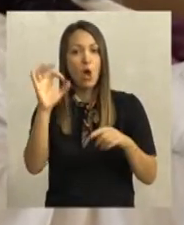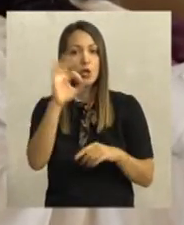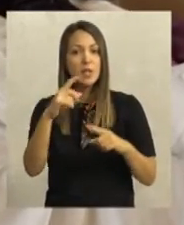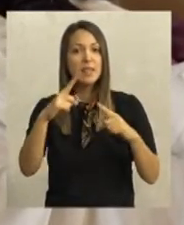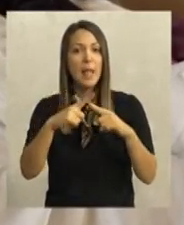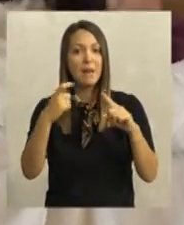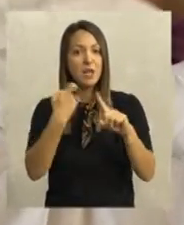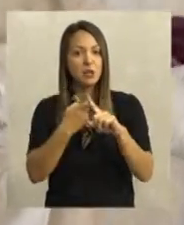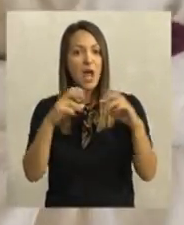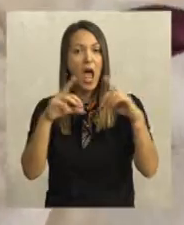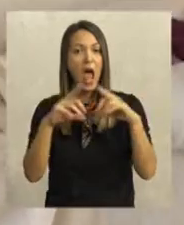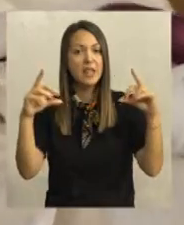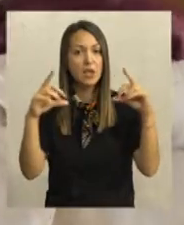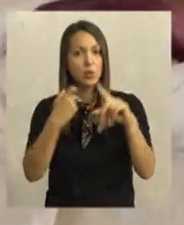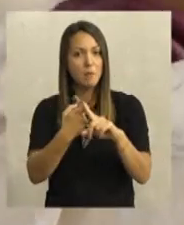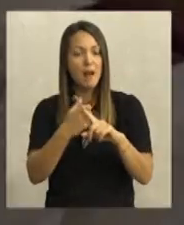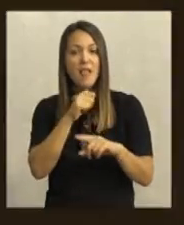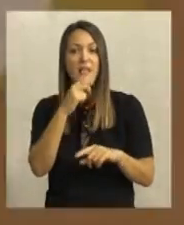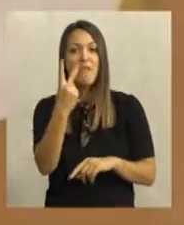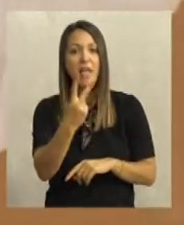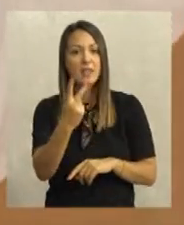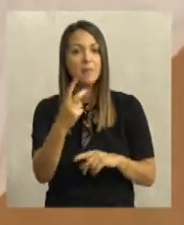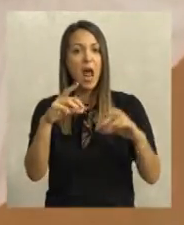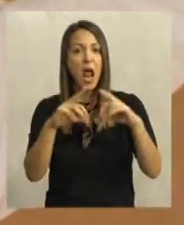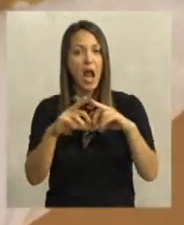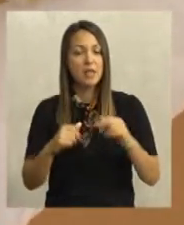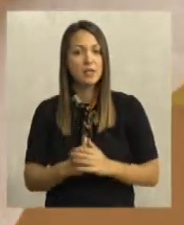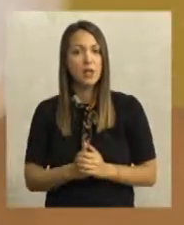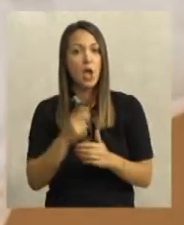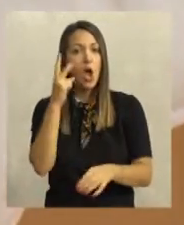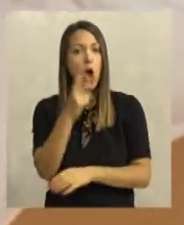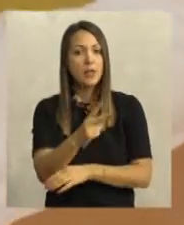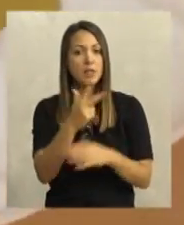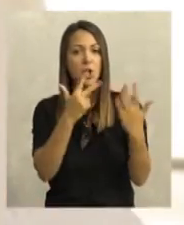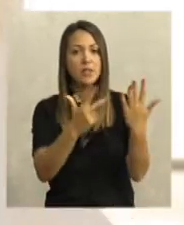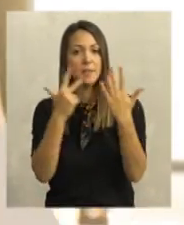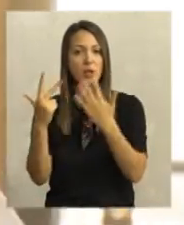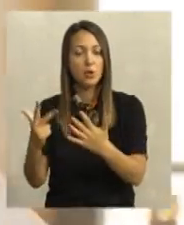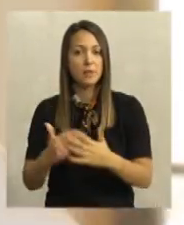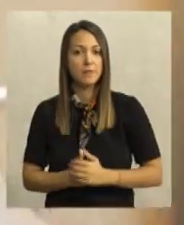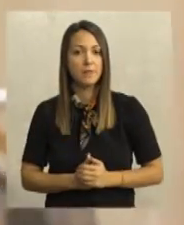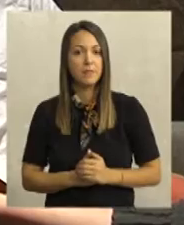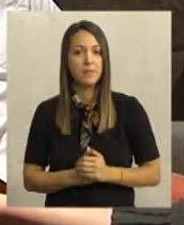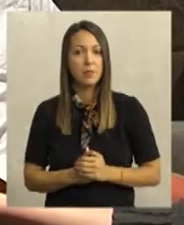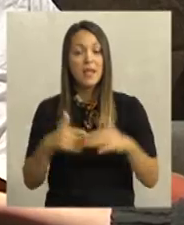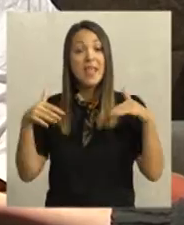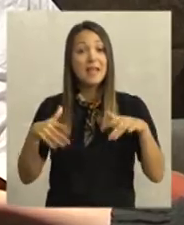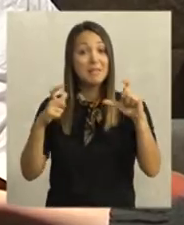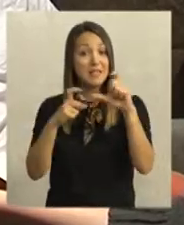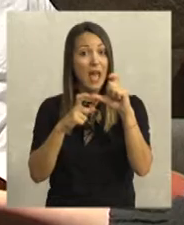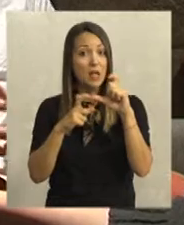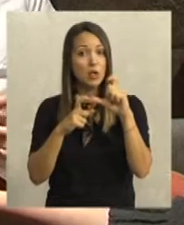Orašanin, Tamara Krcunović, Andrija Kuzmanović i Vladimir Aleksić. Hotel 88. Igram